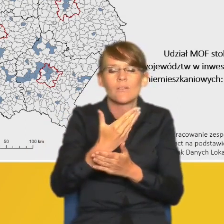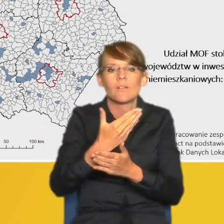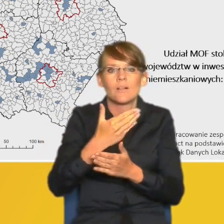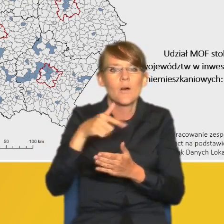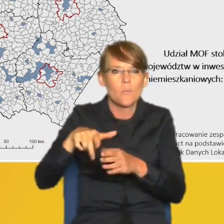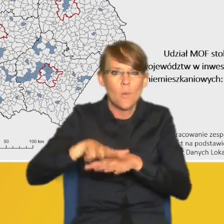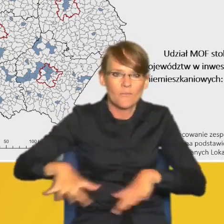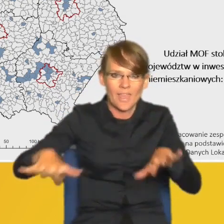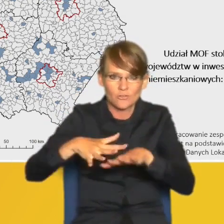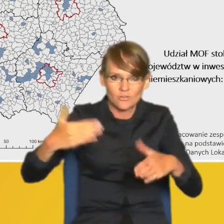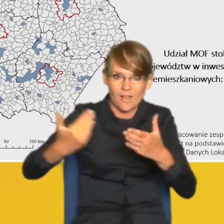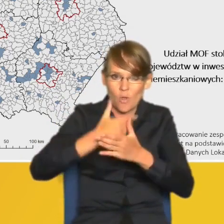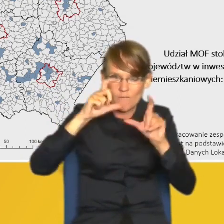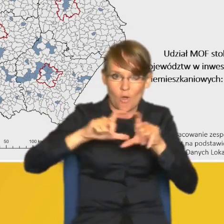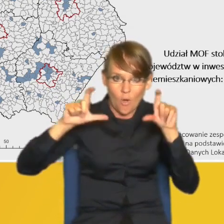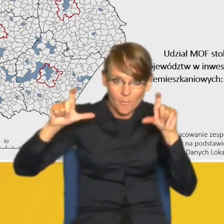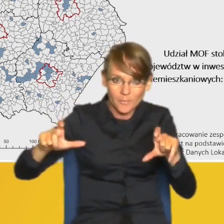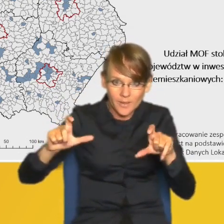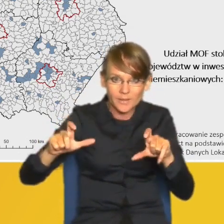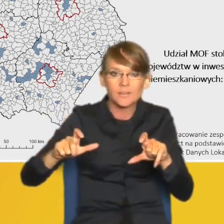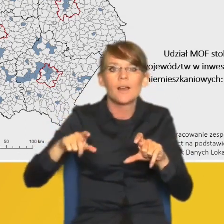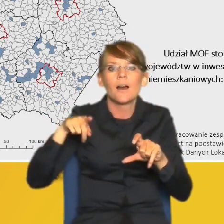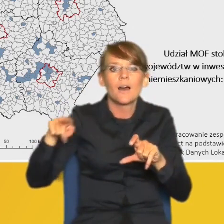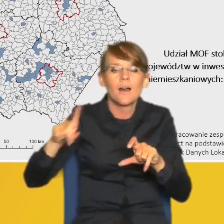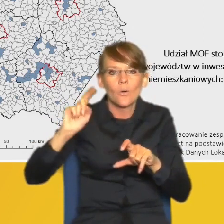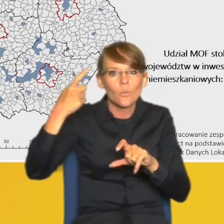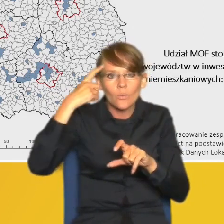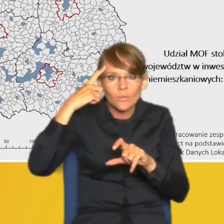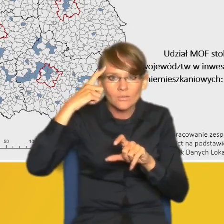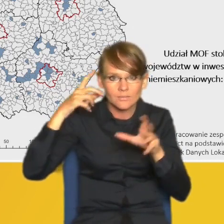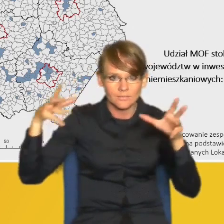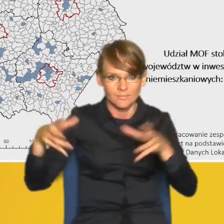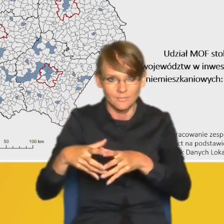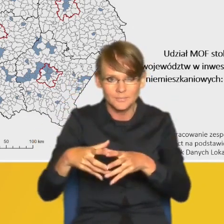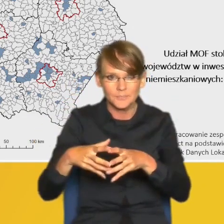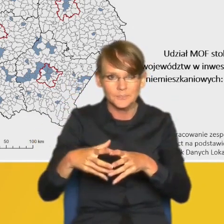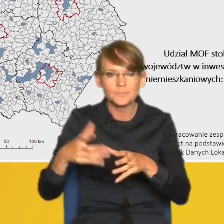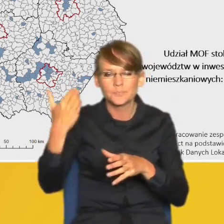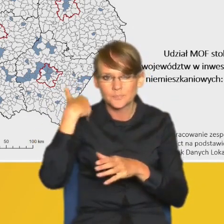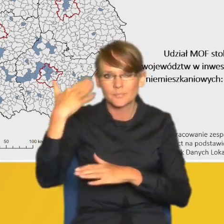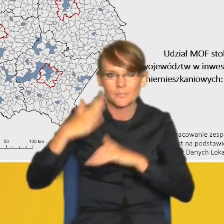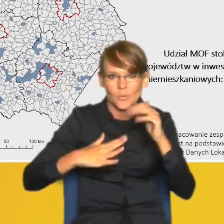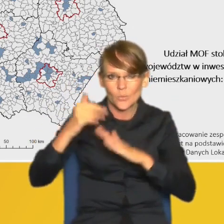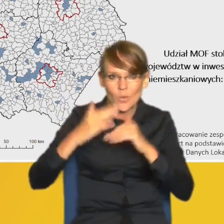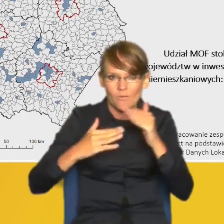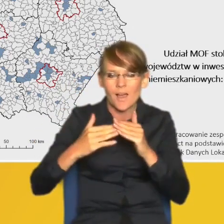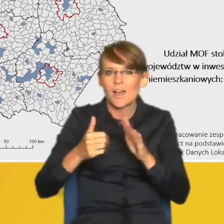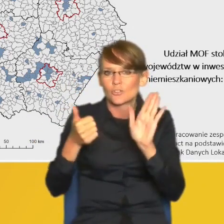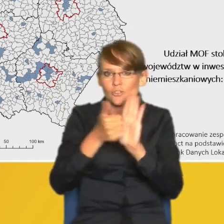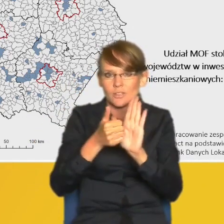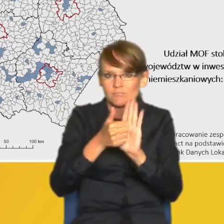obiektów zlokalizowano czy zrealizowano w 16